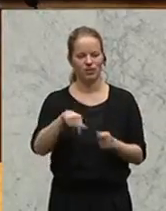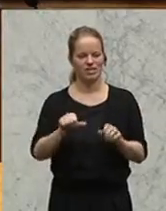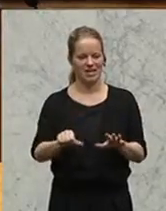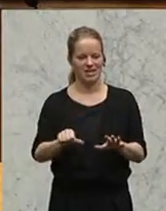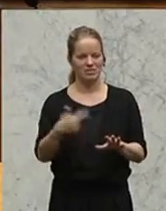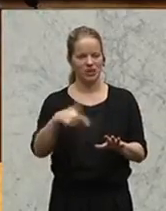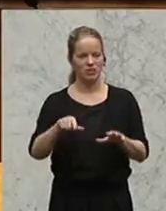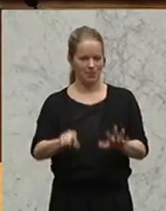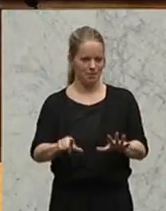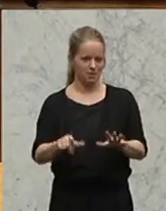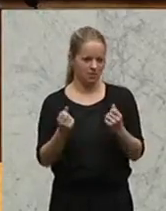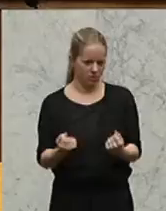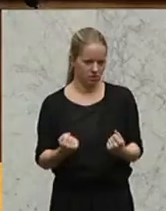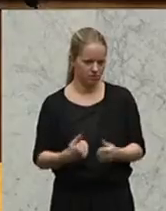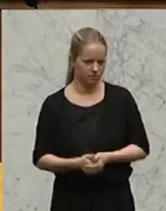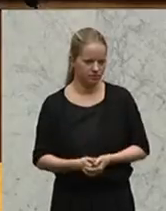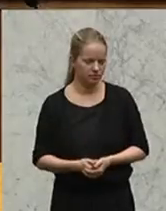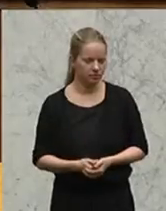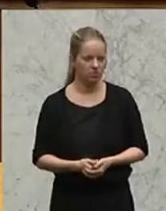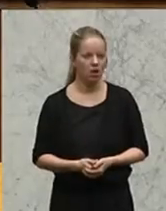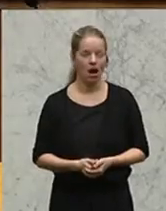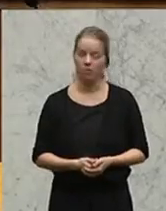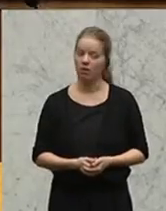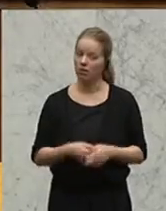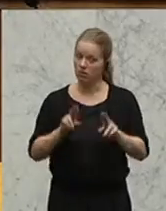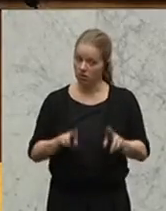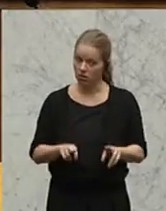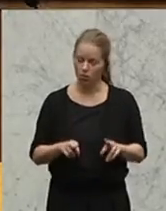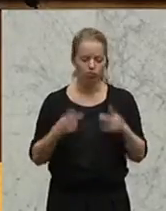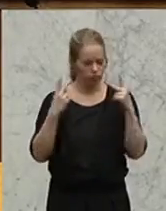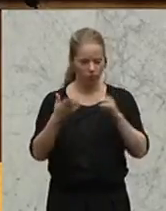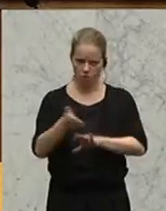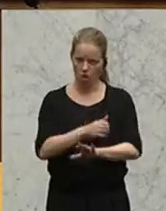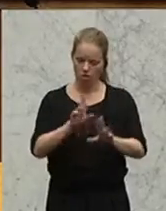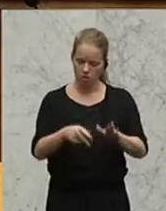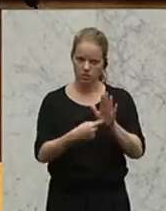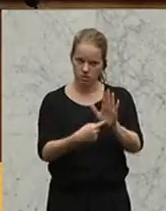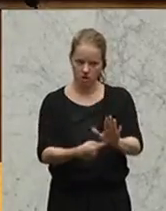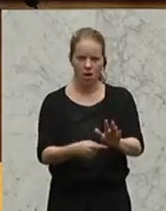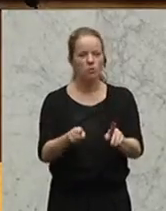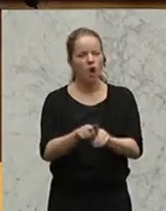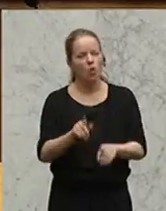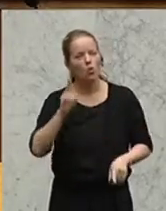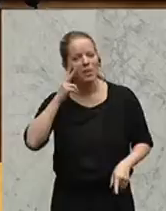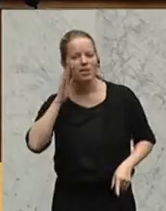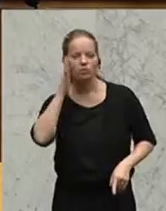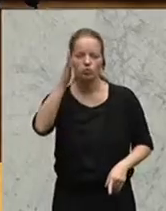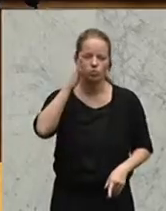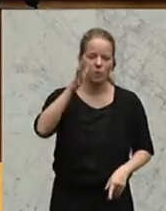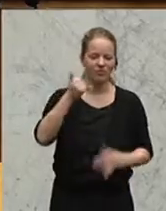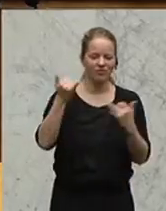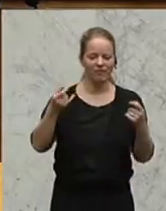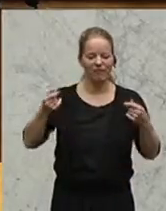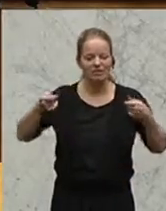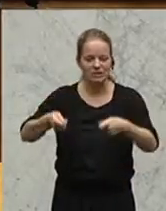sichern. Es ist aber, glaube ich, wichtig, und das ist auch richtig aufgezeigt worden, dass man sich über die Zukunft, die zukünftige Finanzierung des Vereins, Gedanken machen